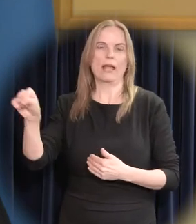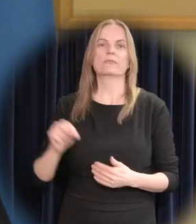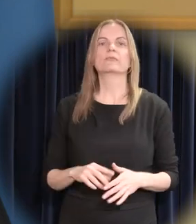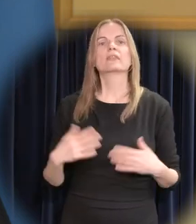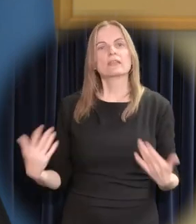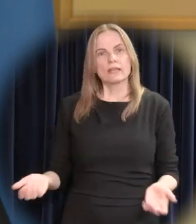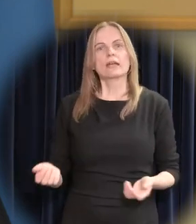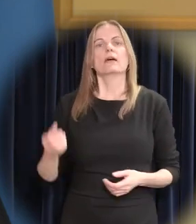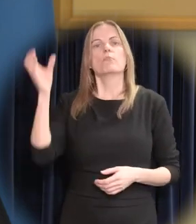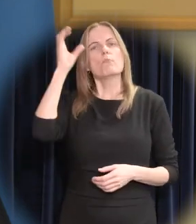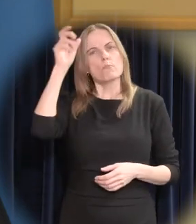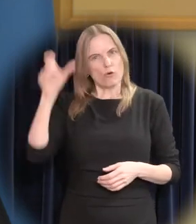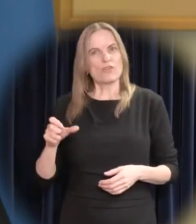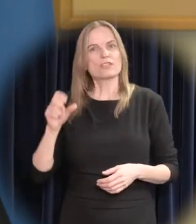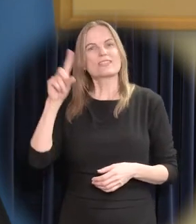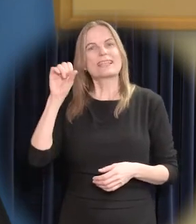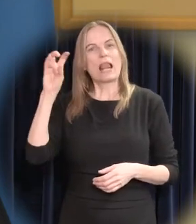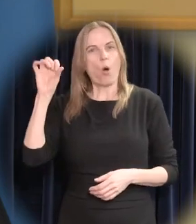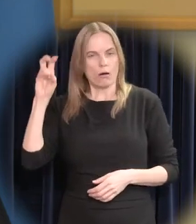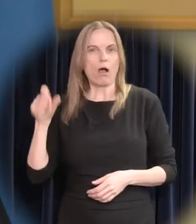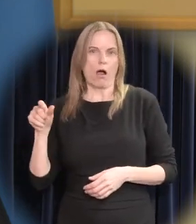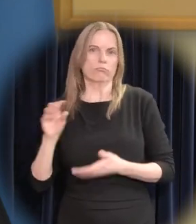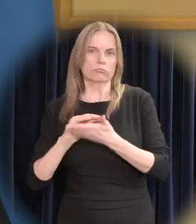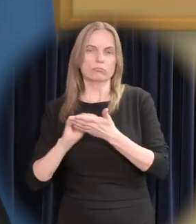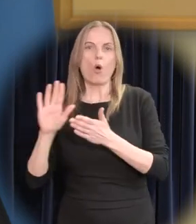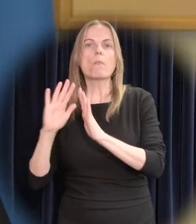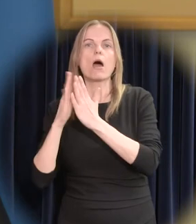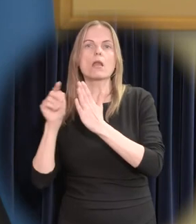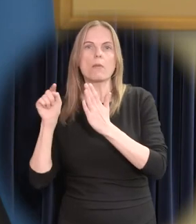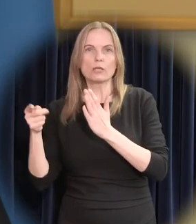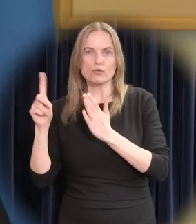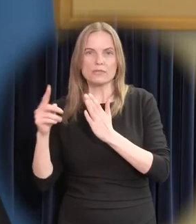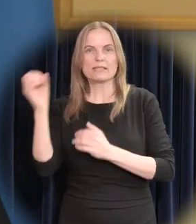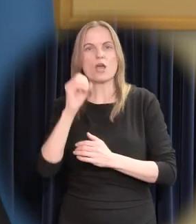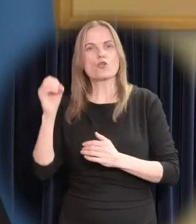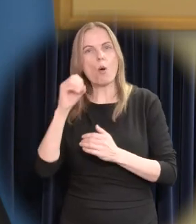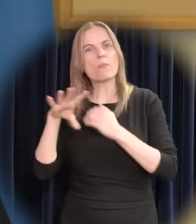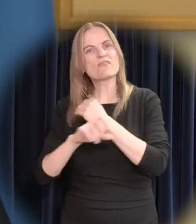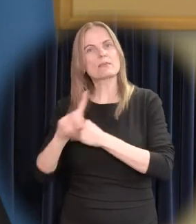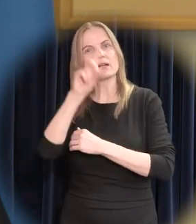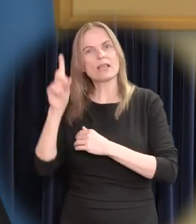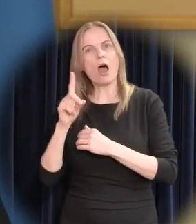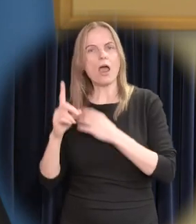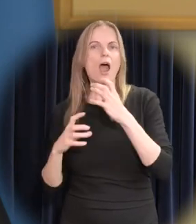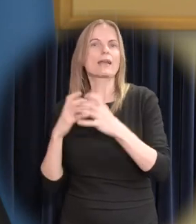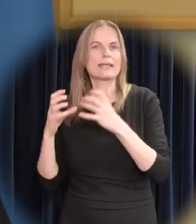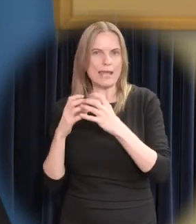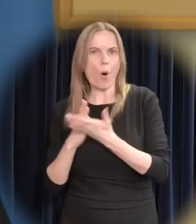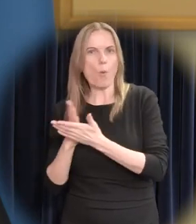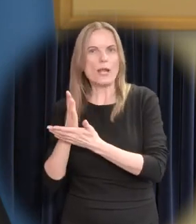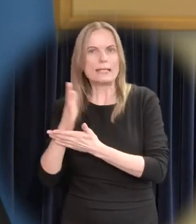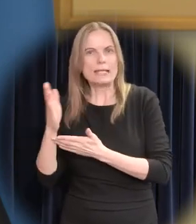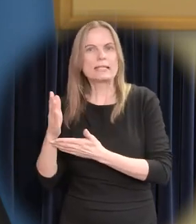raamatus vasturevolütsioon, et Euroopa ei ole kohanenud viimase geopoliitiliste, majanduslike ja tehnoloogiliste